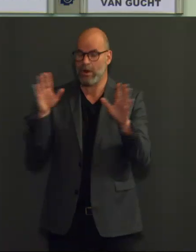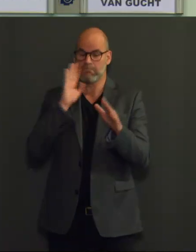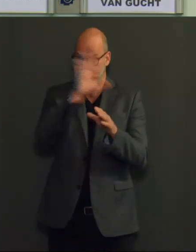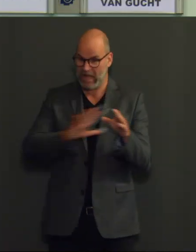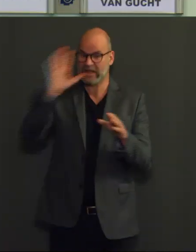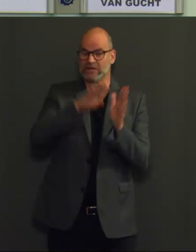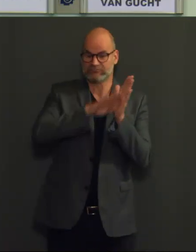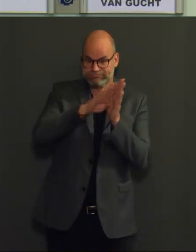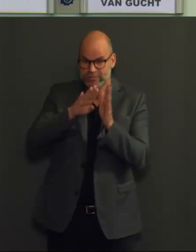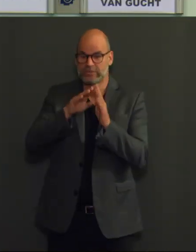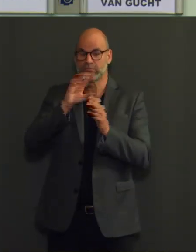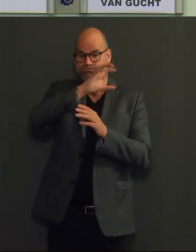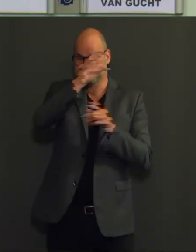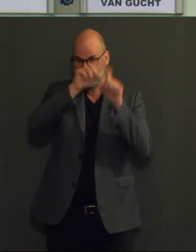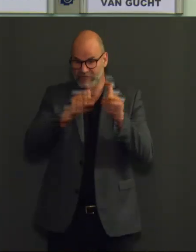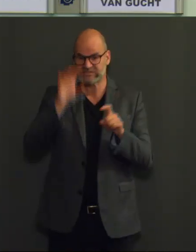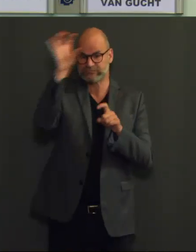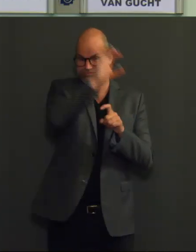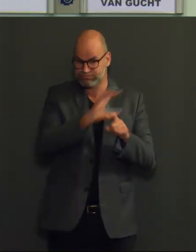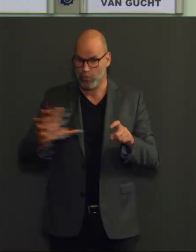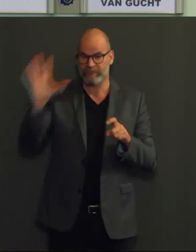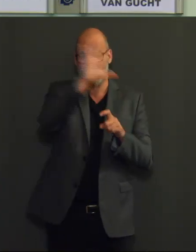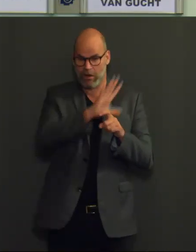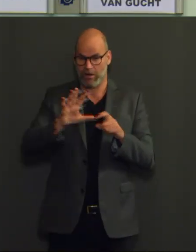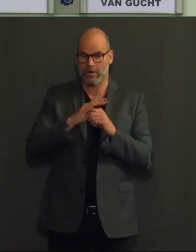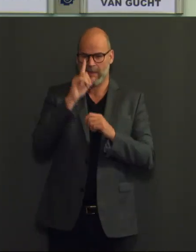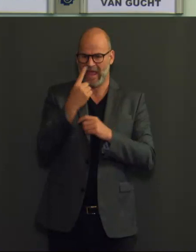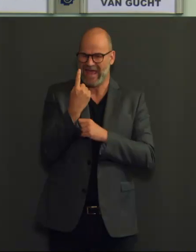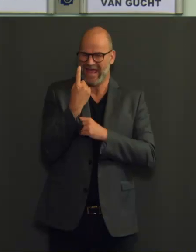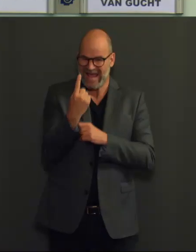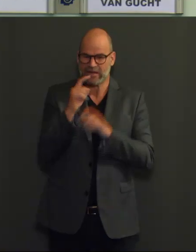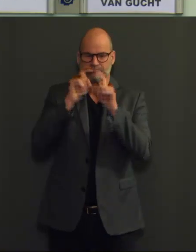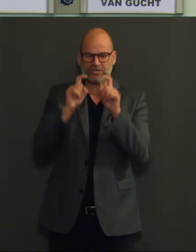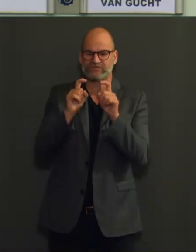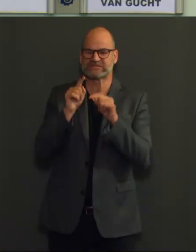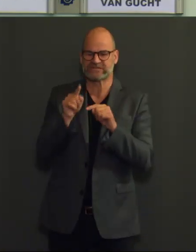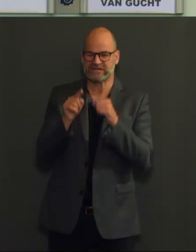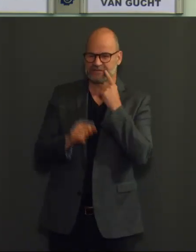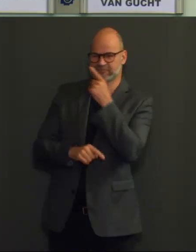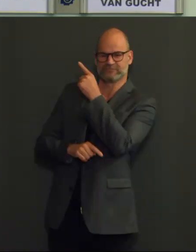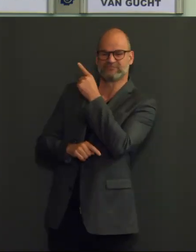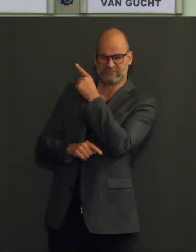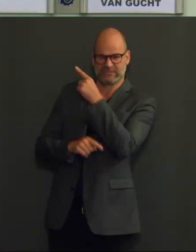Enkel in de provincie Namen is er nog een afname van min 11%.